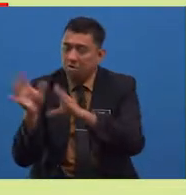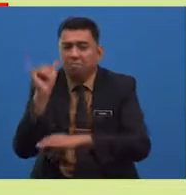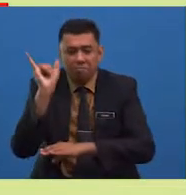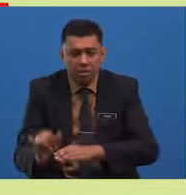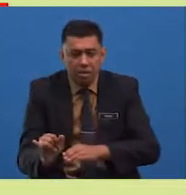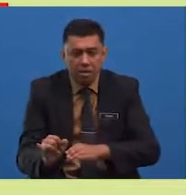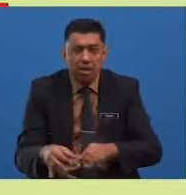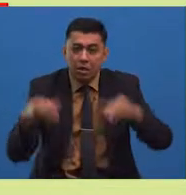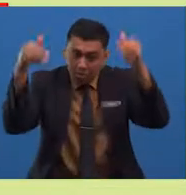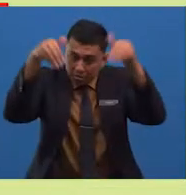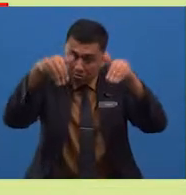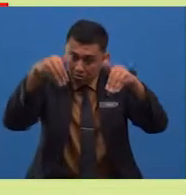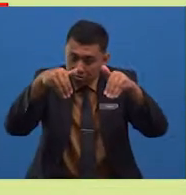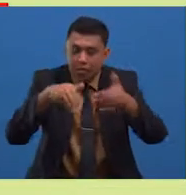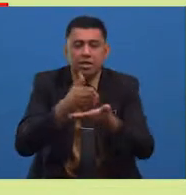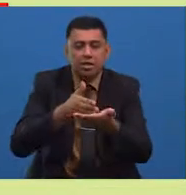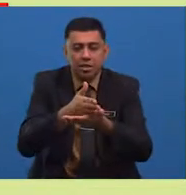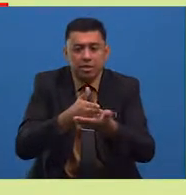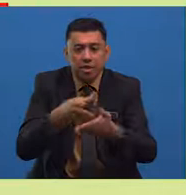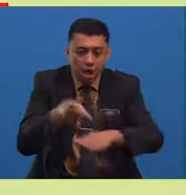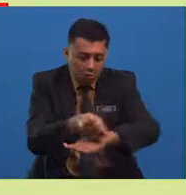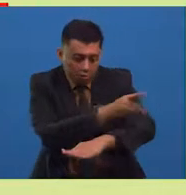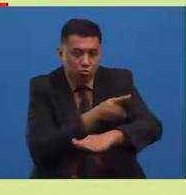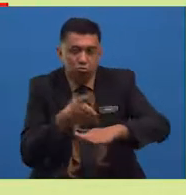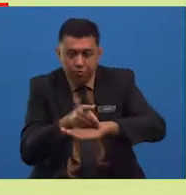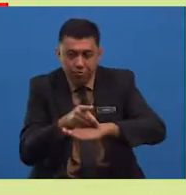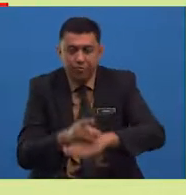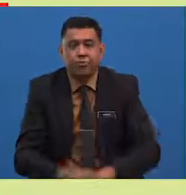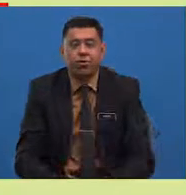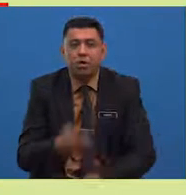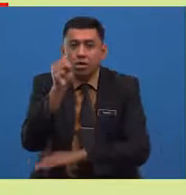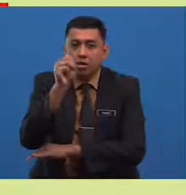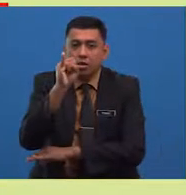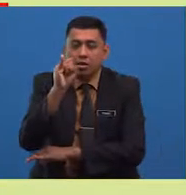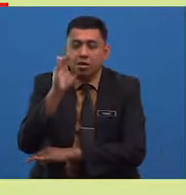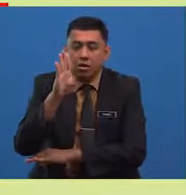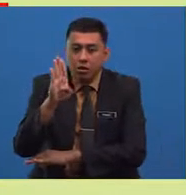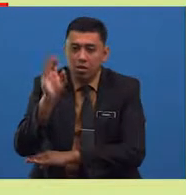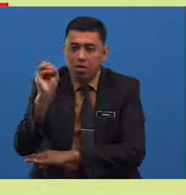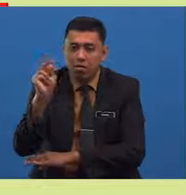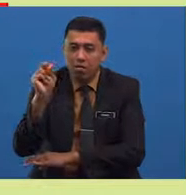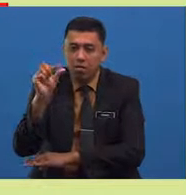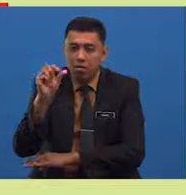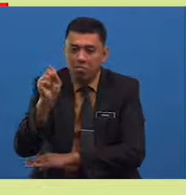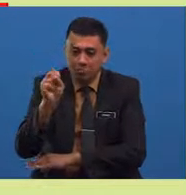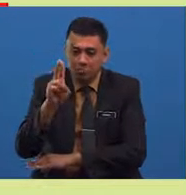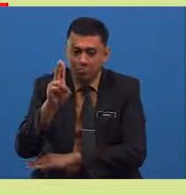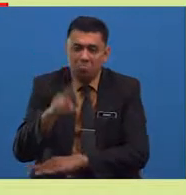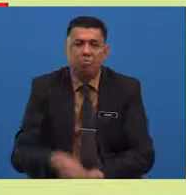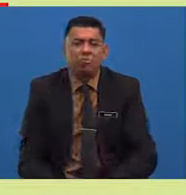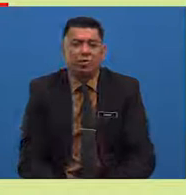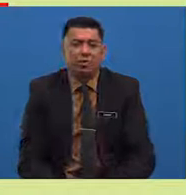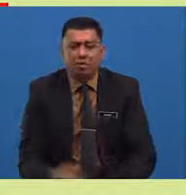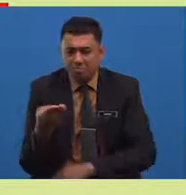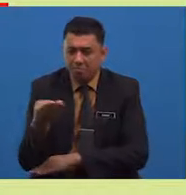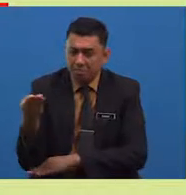dijemur di tengah-tengah dusun. Si bongsu menyangka bahawa benda